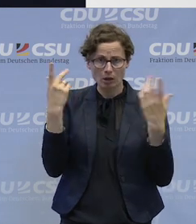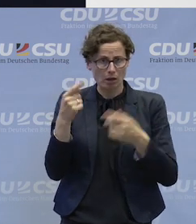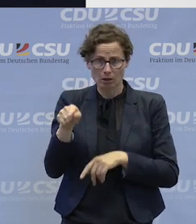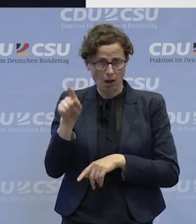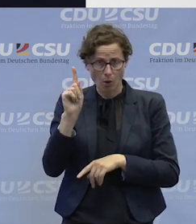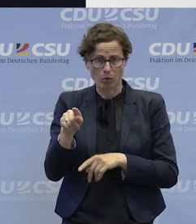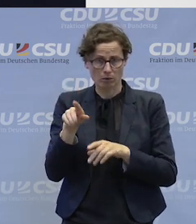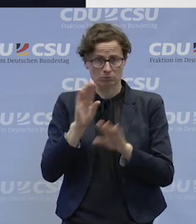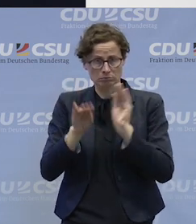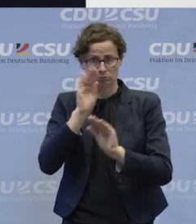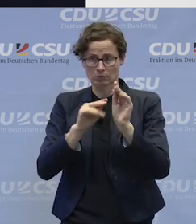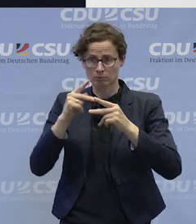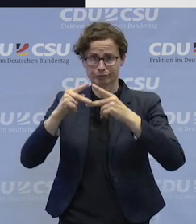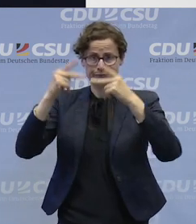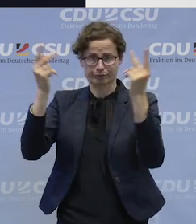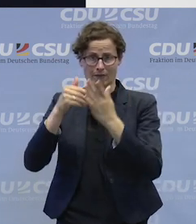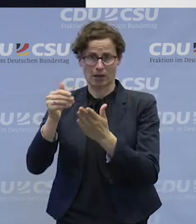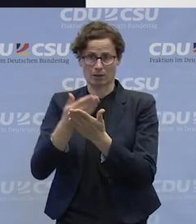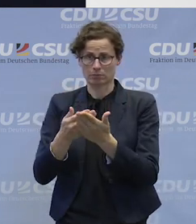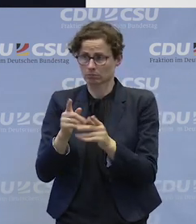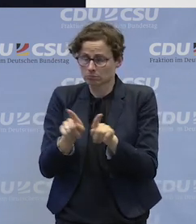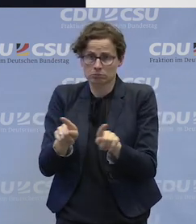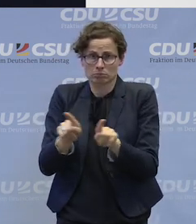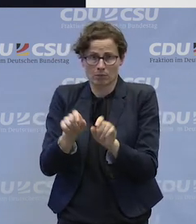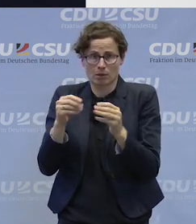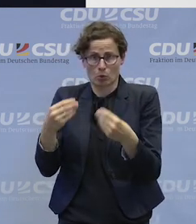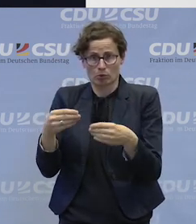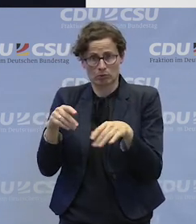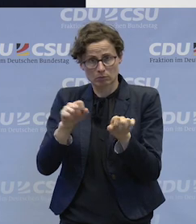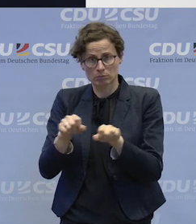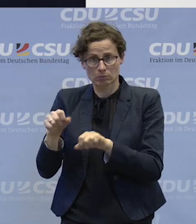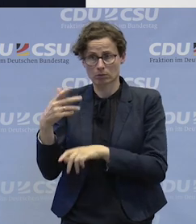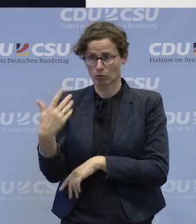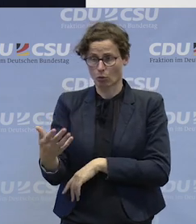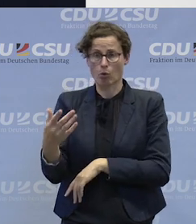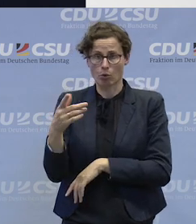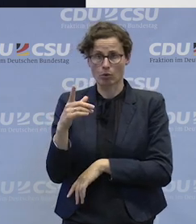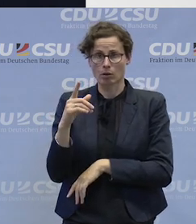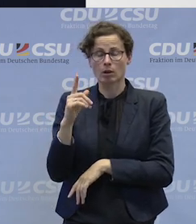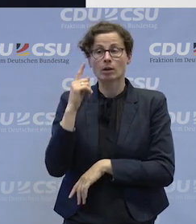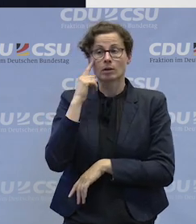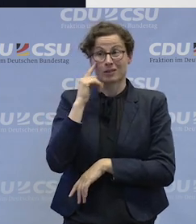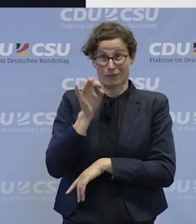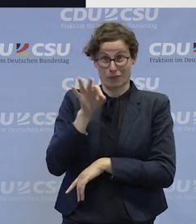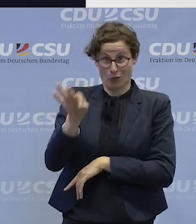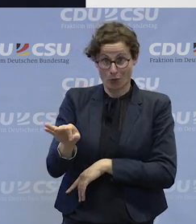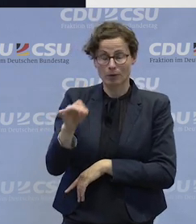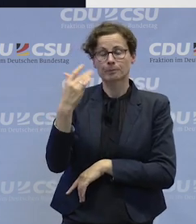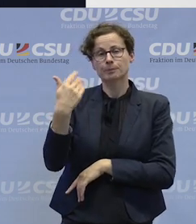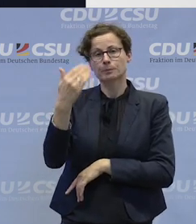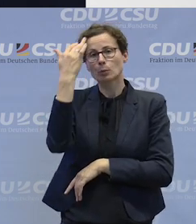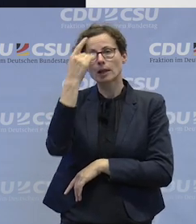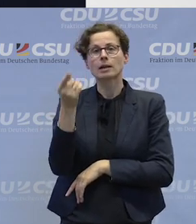jede Möglichkeiten hat, jede Menge Möglichkeiten hat, etwas Neues auszuprobieren. Wir sind am Überlegen, zum Beispiel möchte er gerne